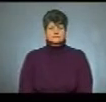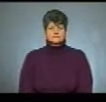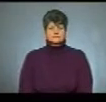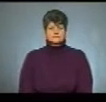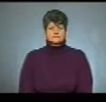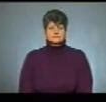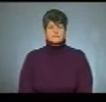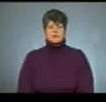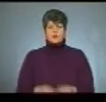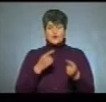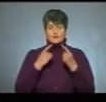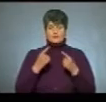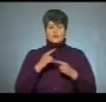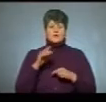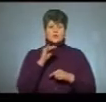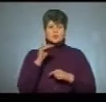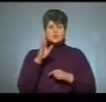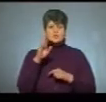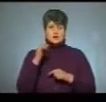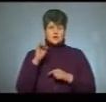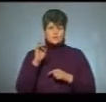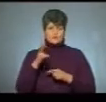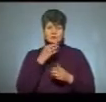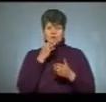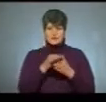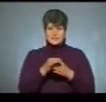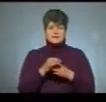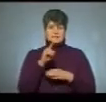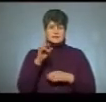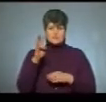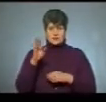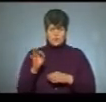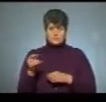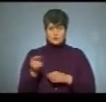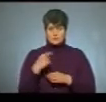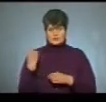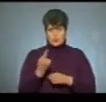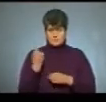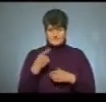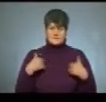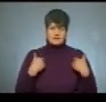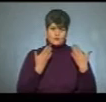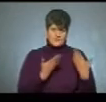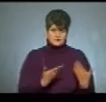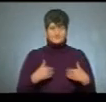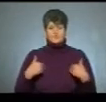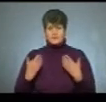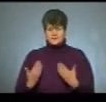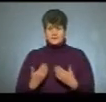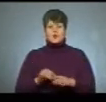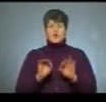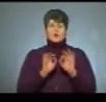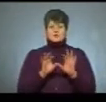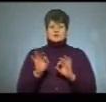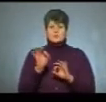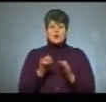поговоримо із Юрієм Шайнюком, відповідальним за зовнішнє незалежне оцінювання в Тернопільській області. Вітаю вас! Вітаю, Валю. Власне, розкажіть